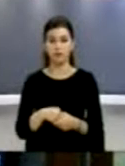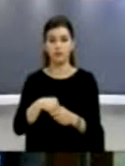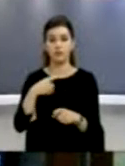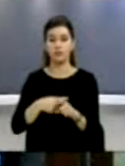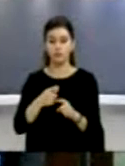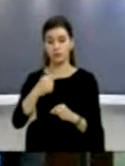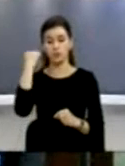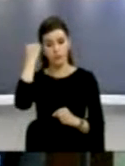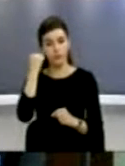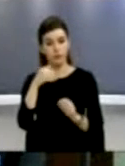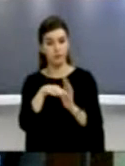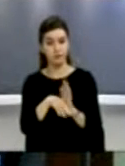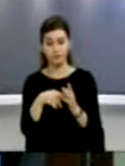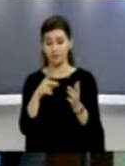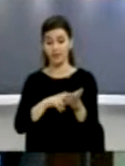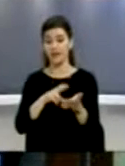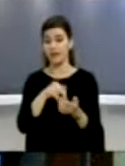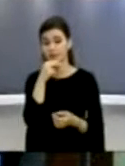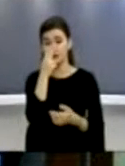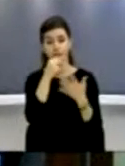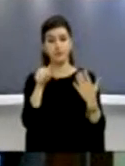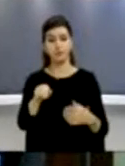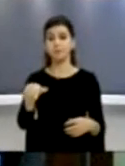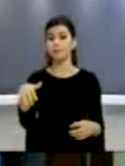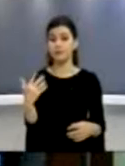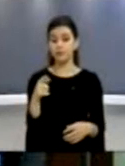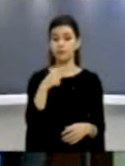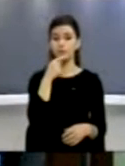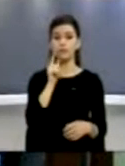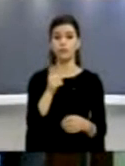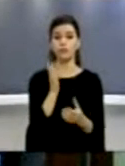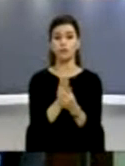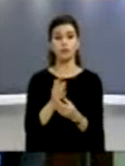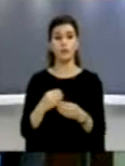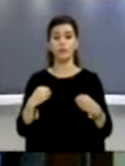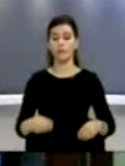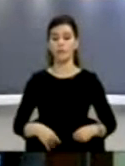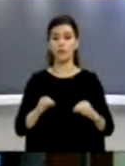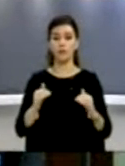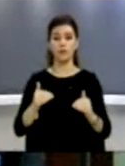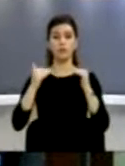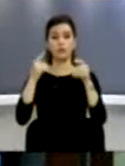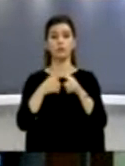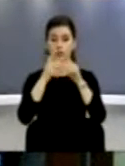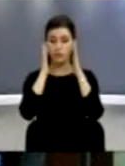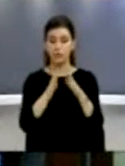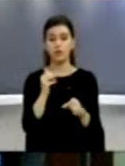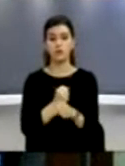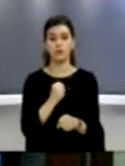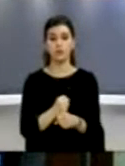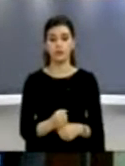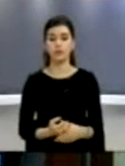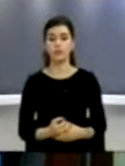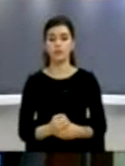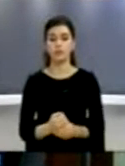Gjithashtu në nenin 6.5 të ketë reputacion të lartë, profesional dhe integritet moral. Unë